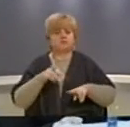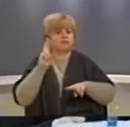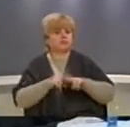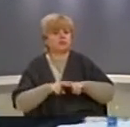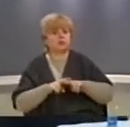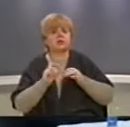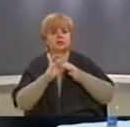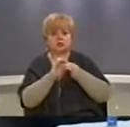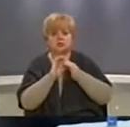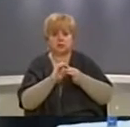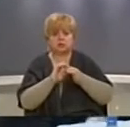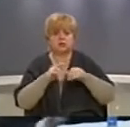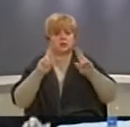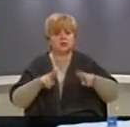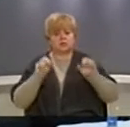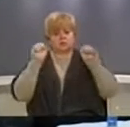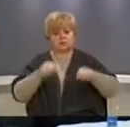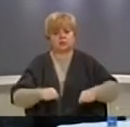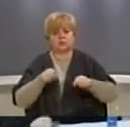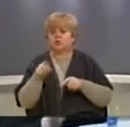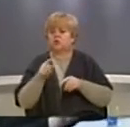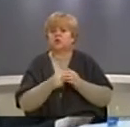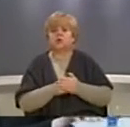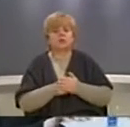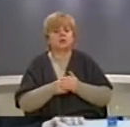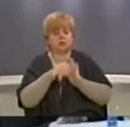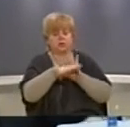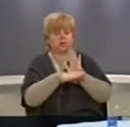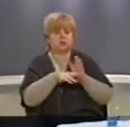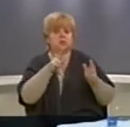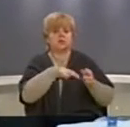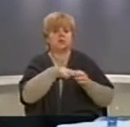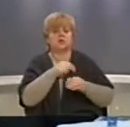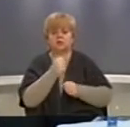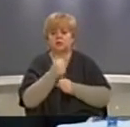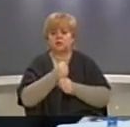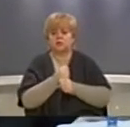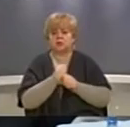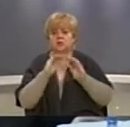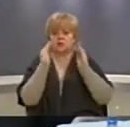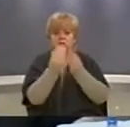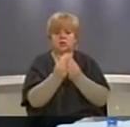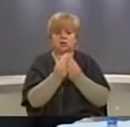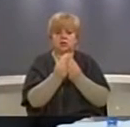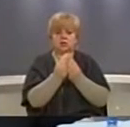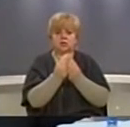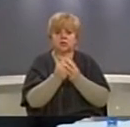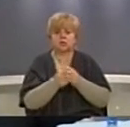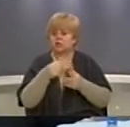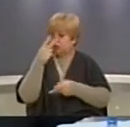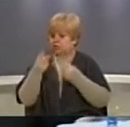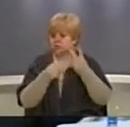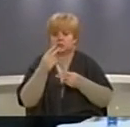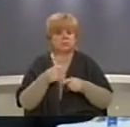në lidje me të drejtajnë e prëndësis. Ky ligë për të sakton përgjithsit dhe dëtyrat e agencis kosovare për krasim dhe